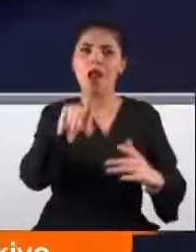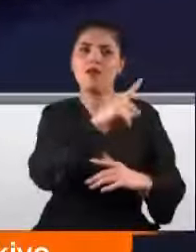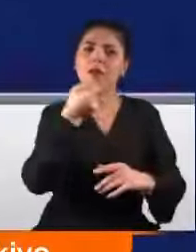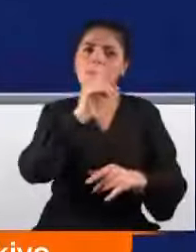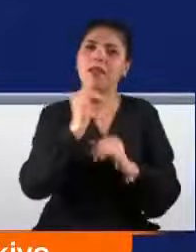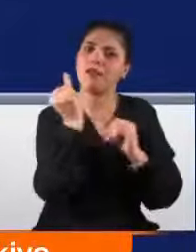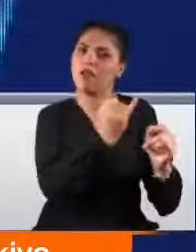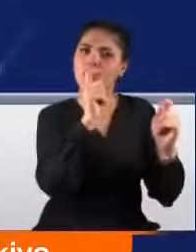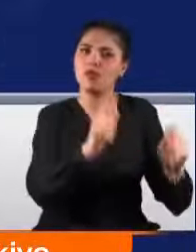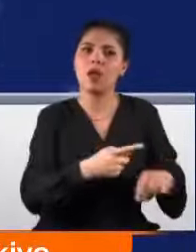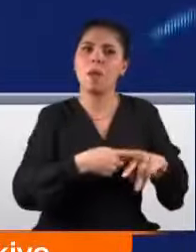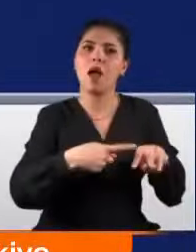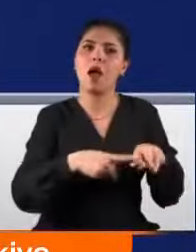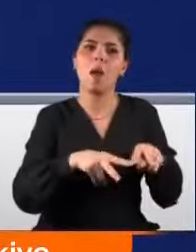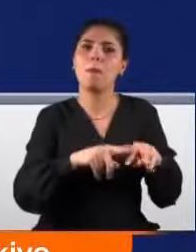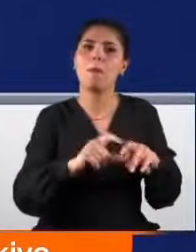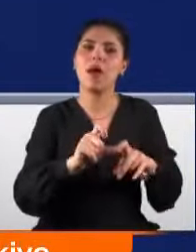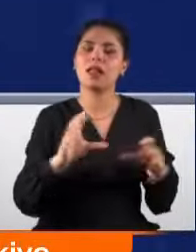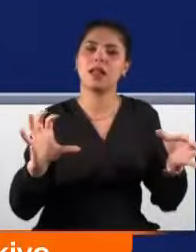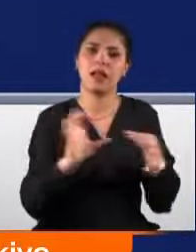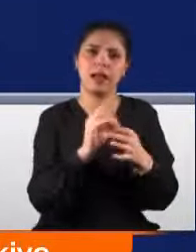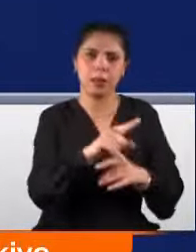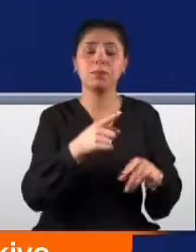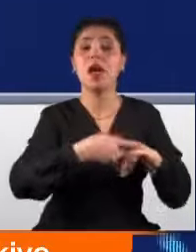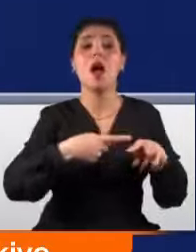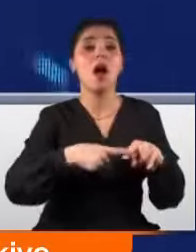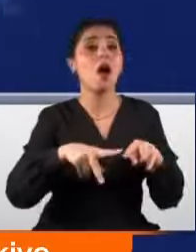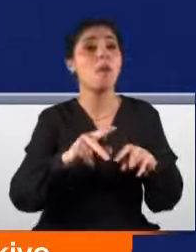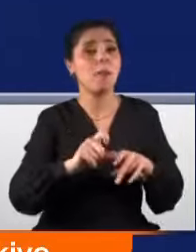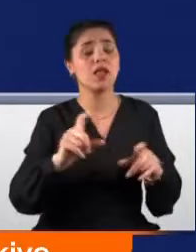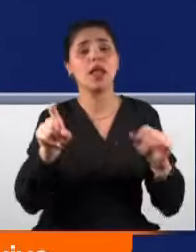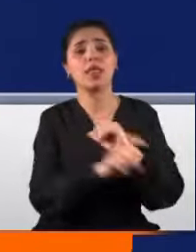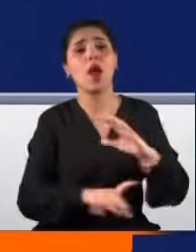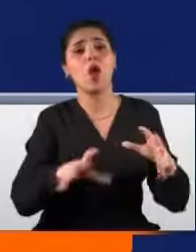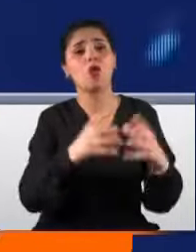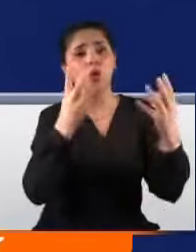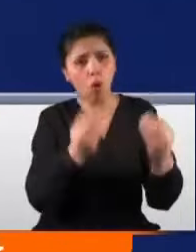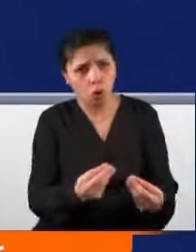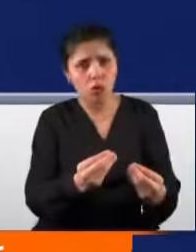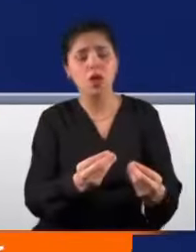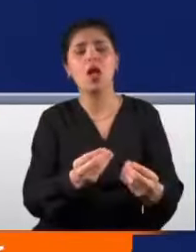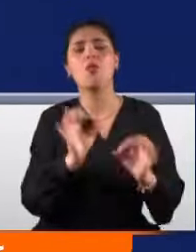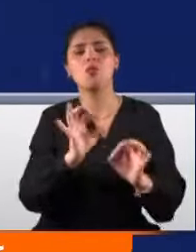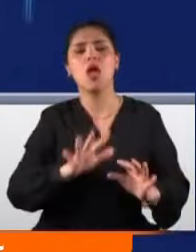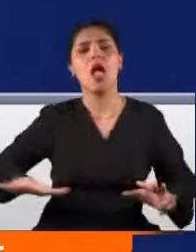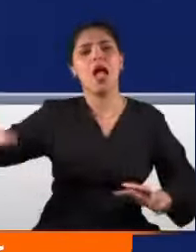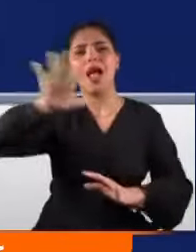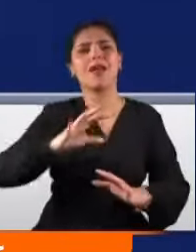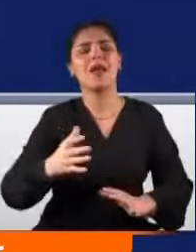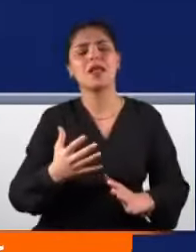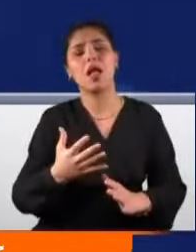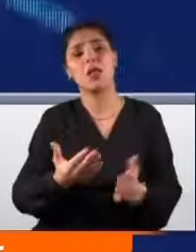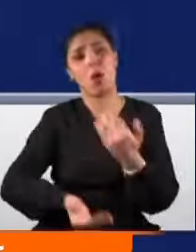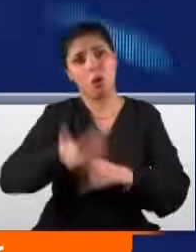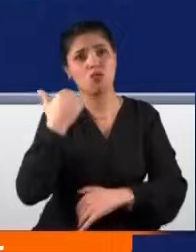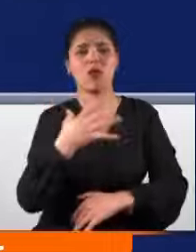eleştirdi. Hamas bir terör örgütü olsaydı emin olun herkesten önce kendileri savunur,